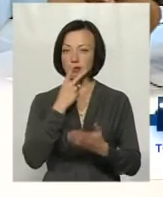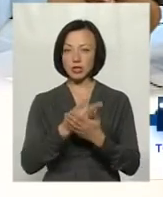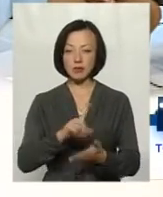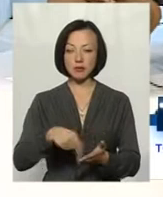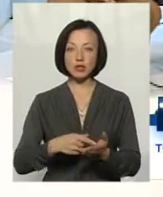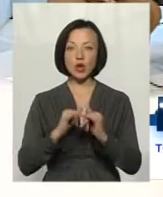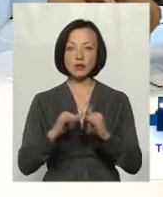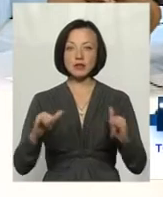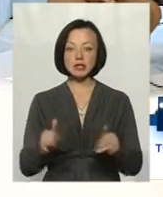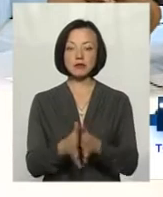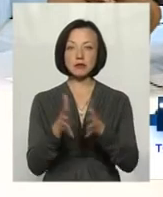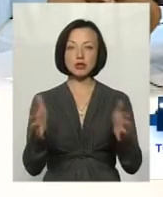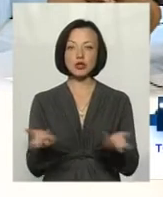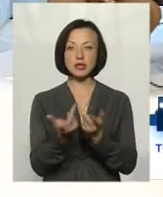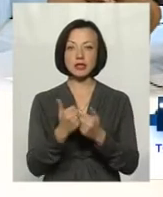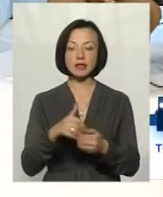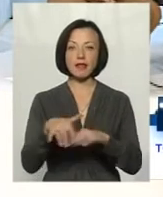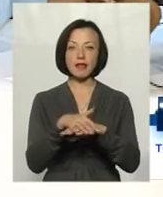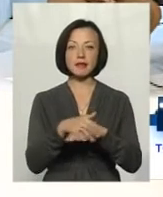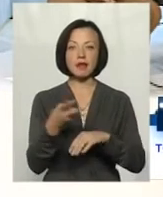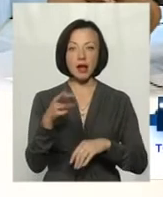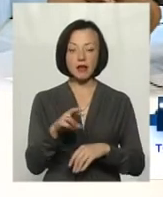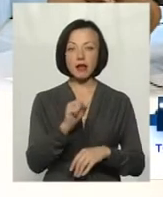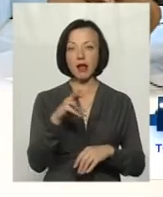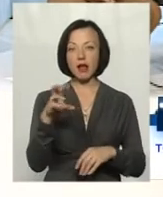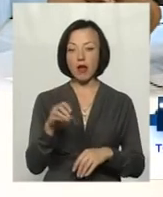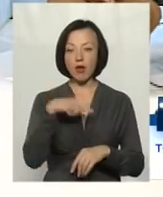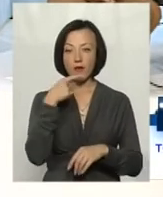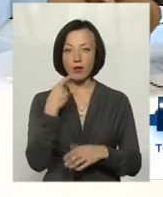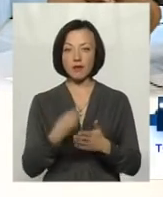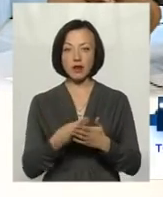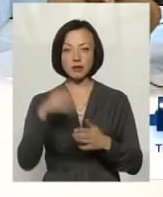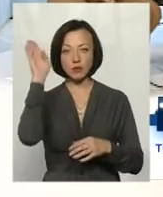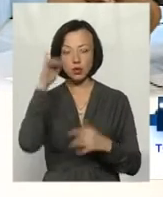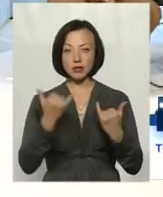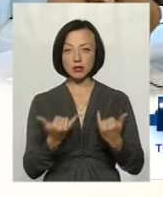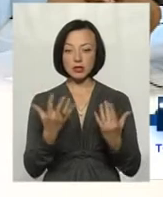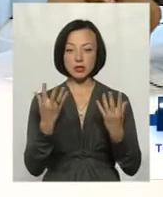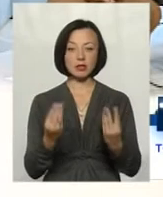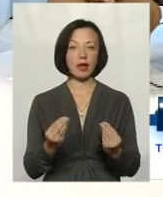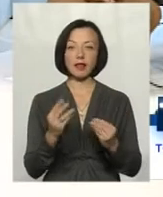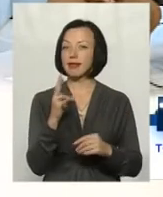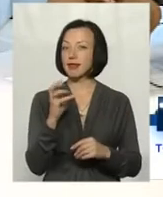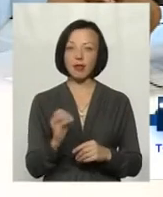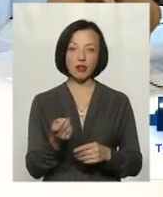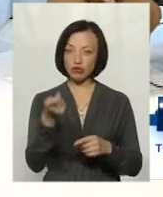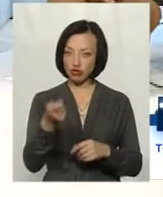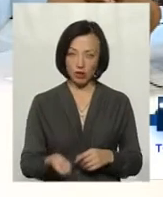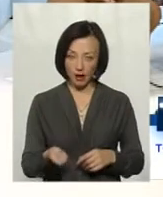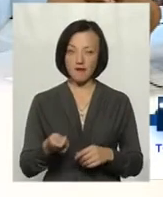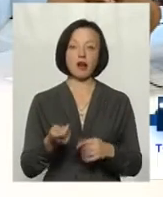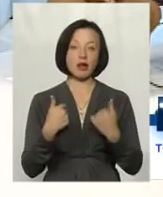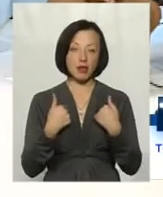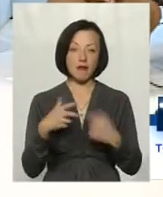розвивається, збільшує кількість населення. Але, як ми говоримо, вартість води на сьогодні не є досить така дешева. Тому